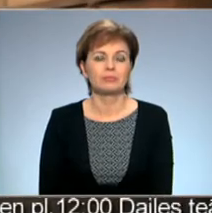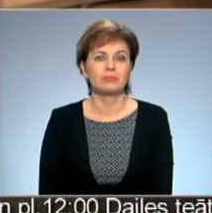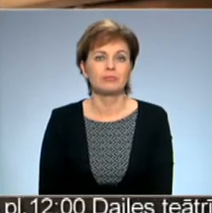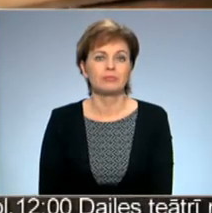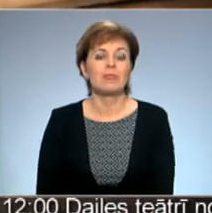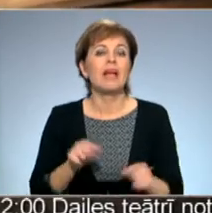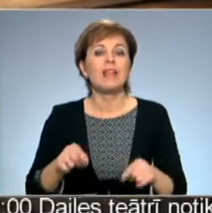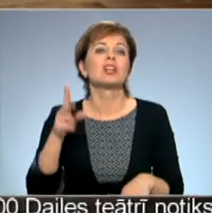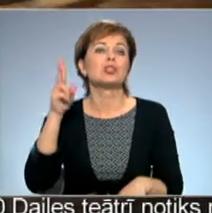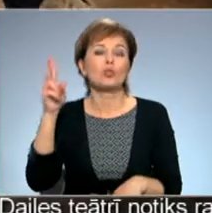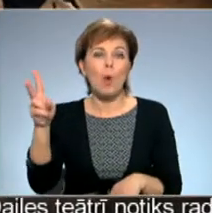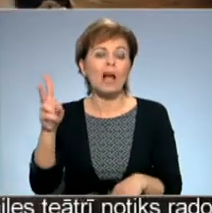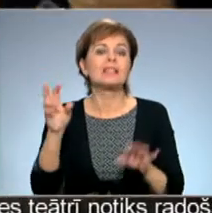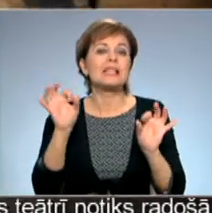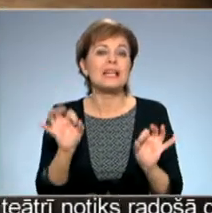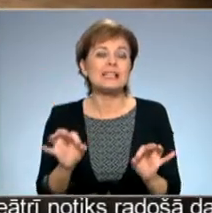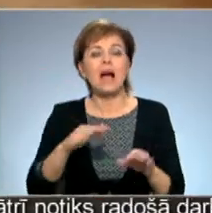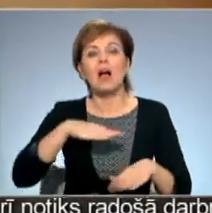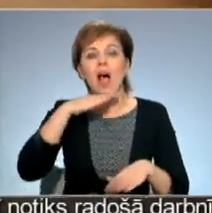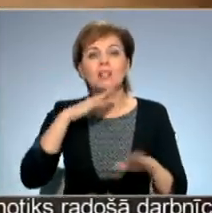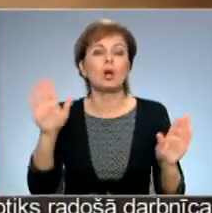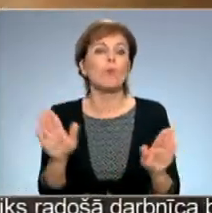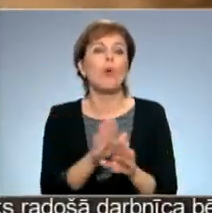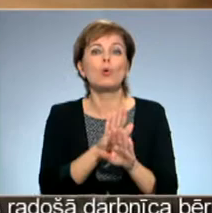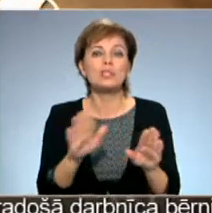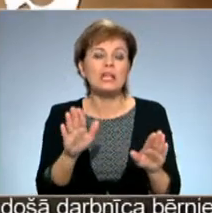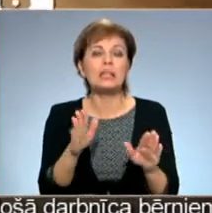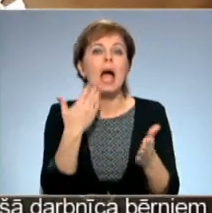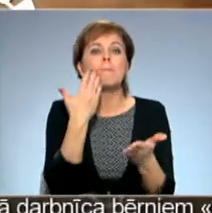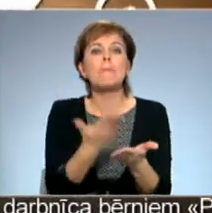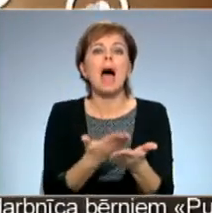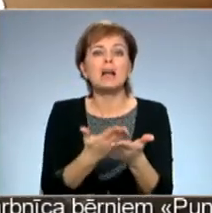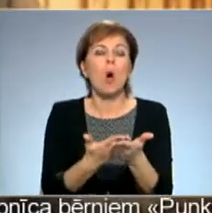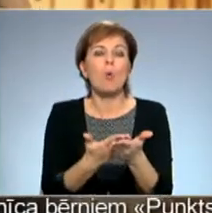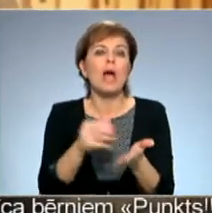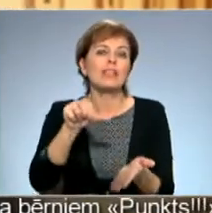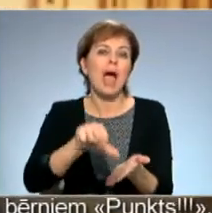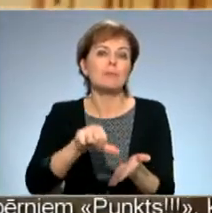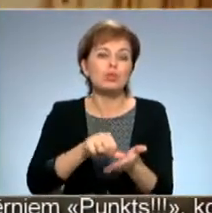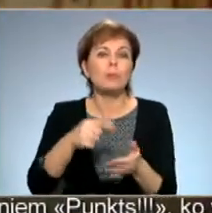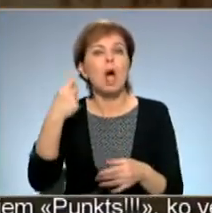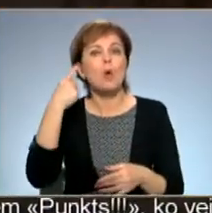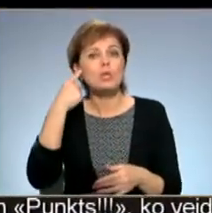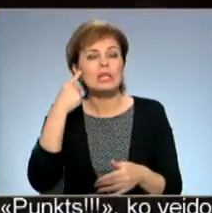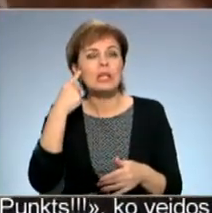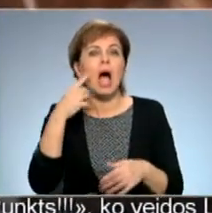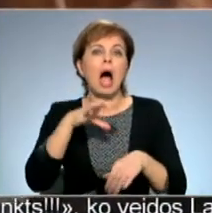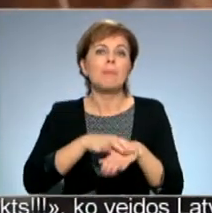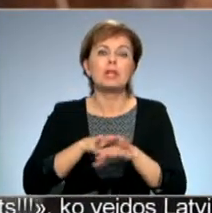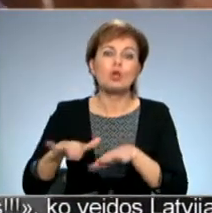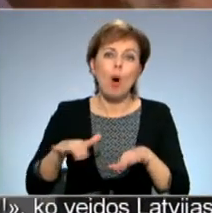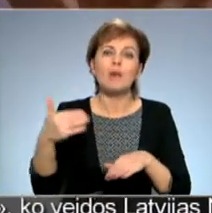Tas solās būtu viena īsta klasiskās mūzikas hita parauk demonstrējums, pirms kura varēs uzzināt gan par attiecīgā komponista